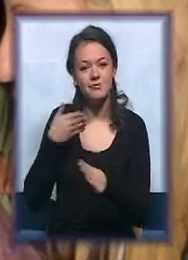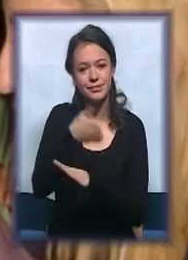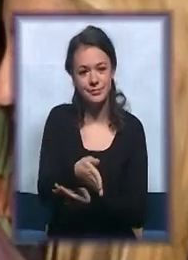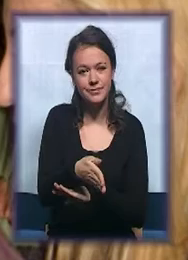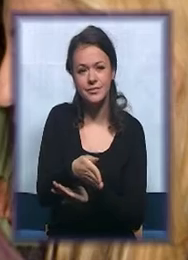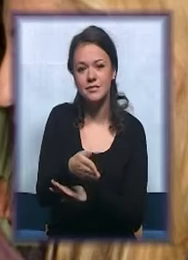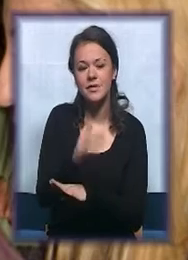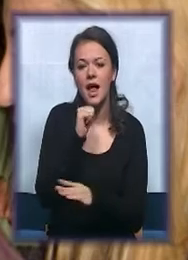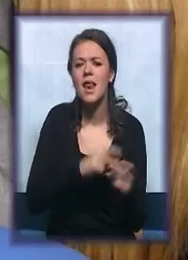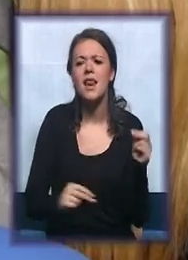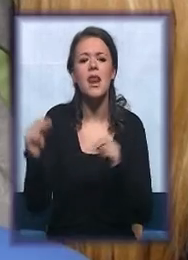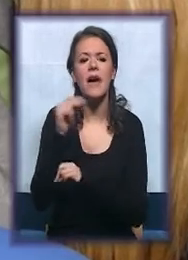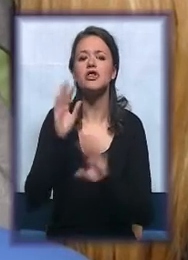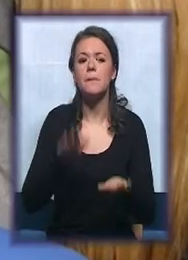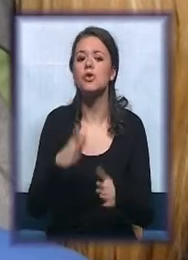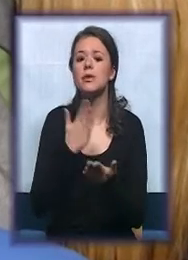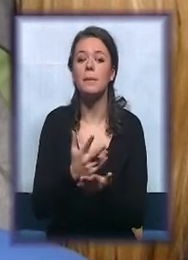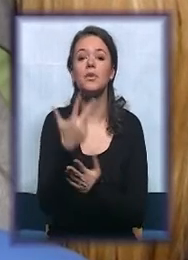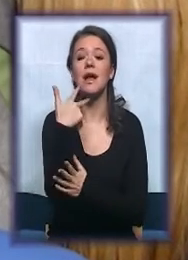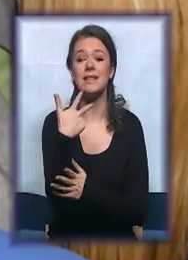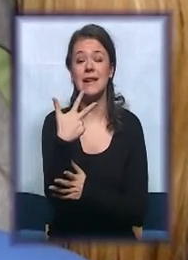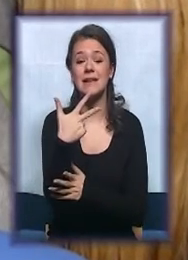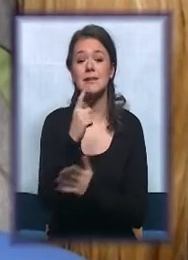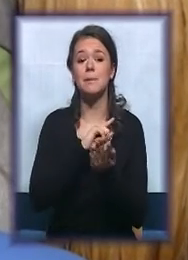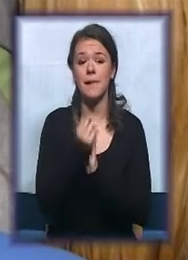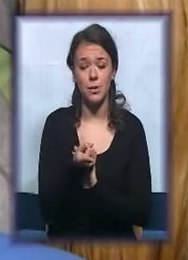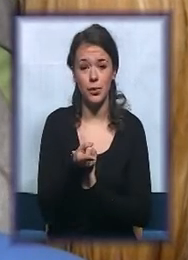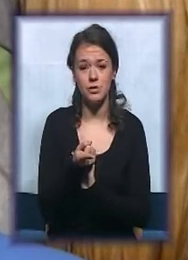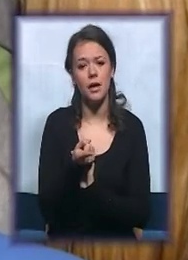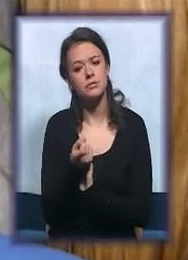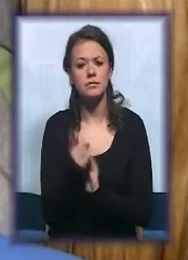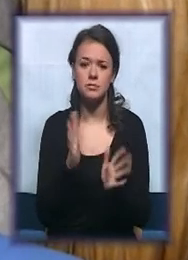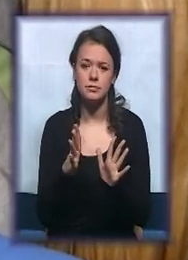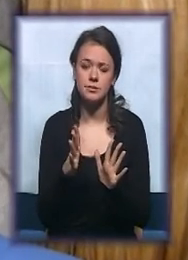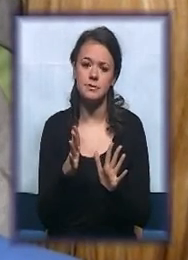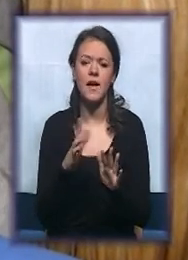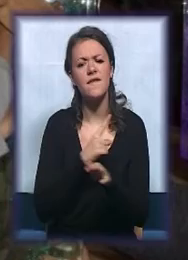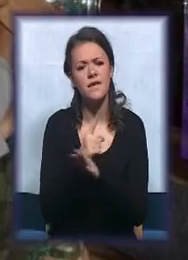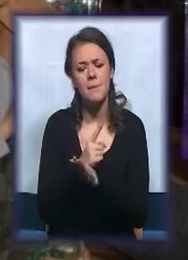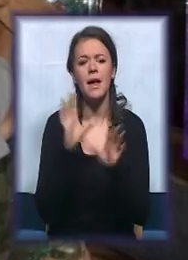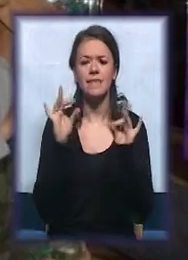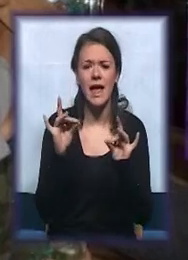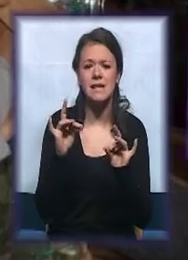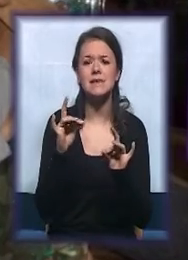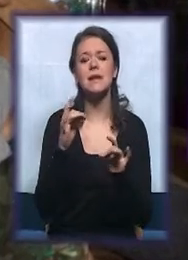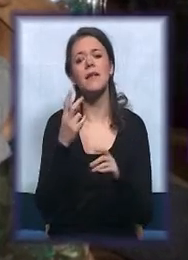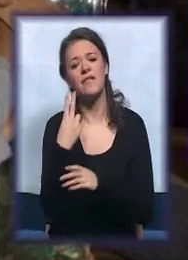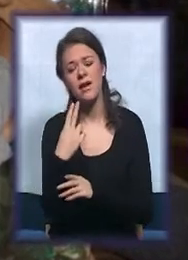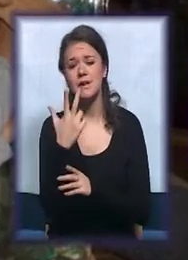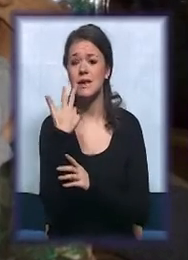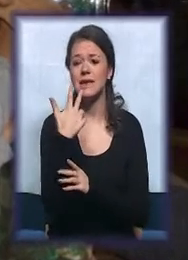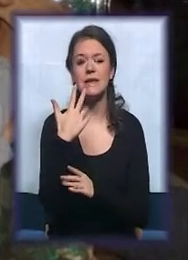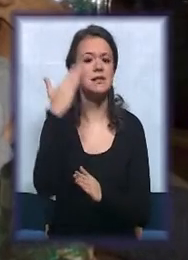maksimum može da provede do 30 minuta. Znači neko optimalno vreme je od 10, 20, 30 je maksimum